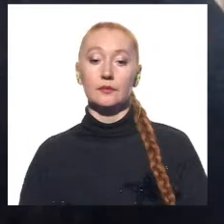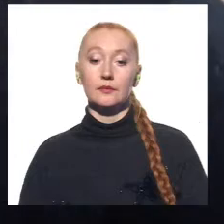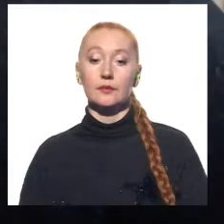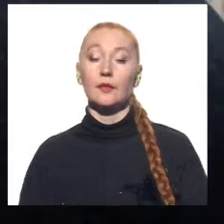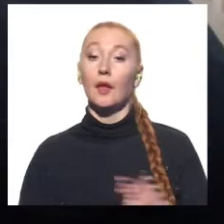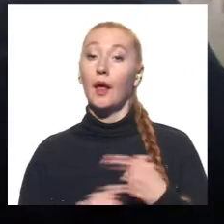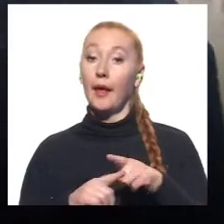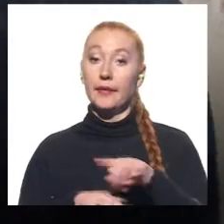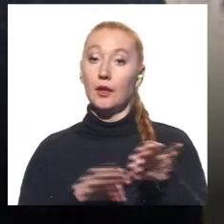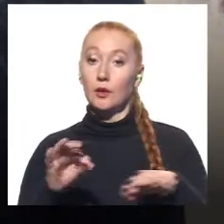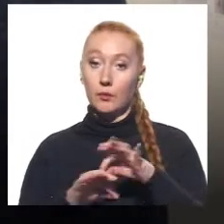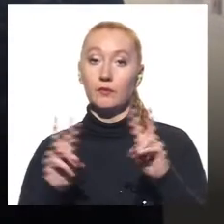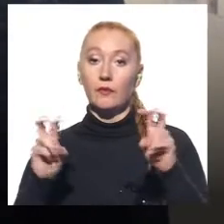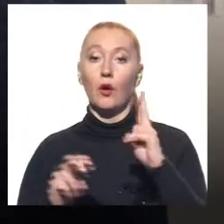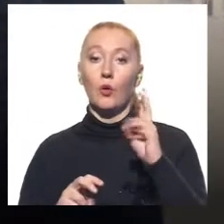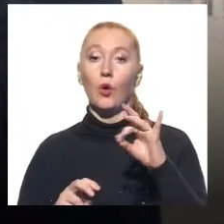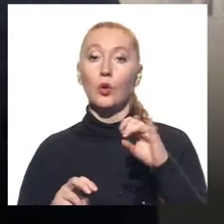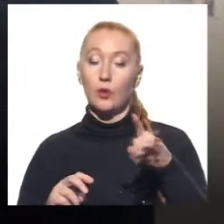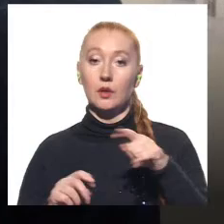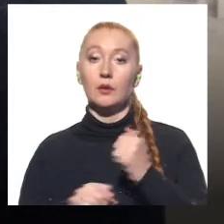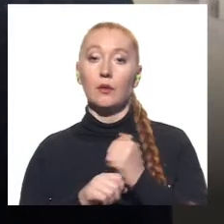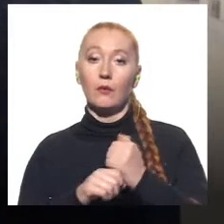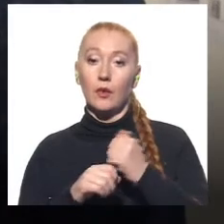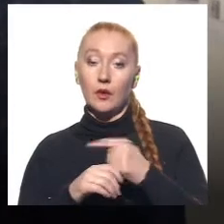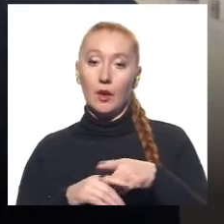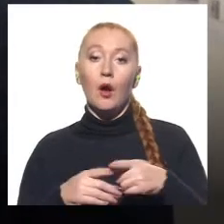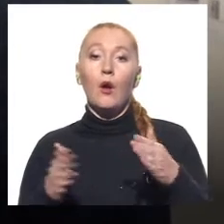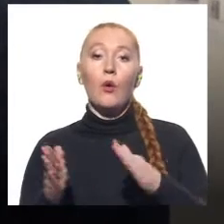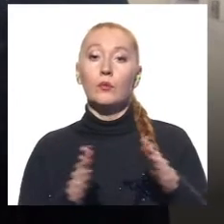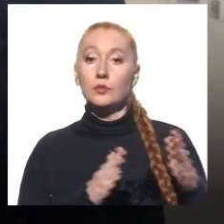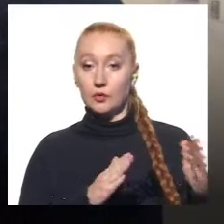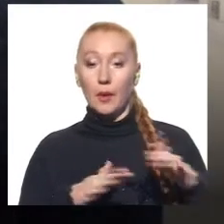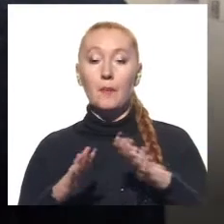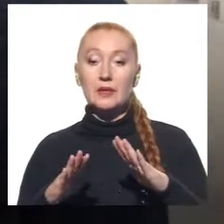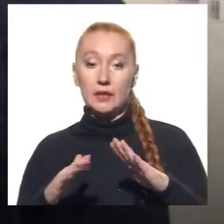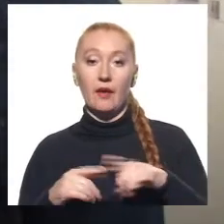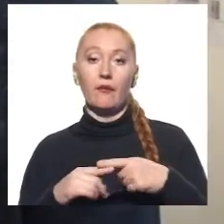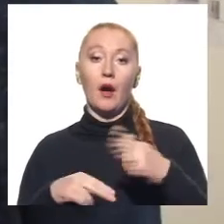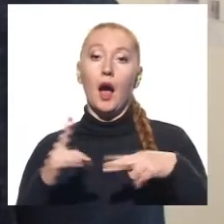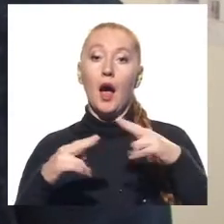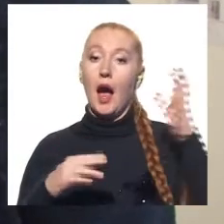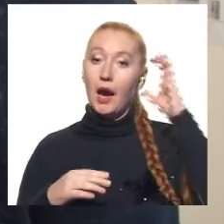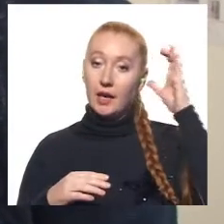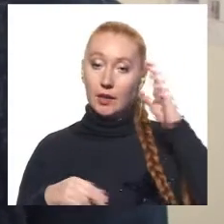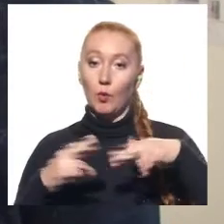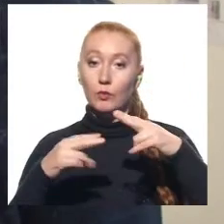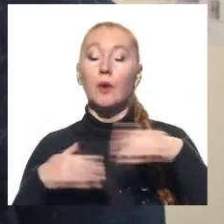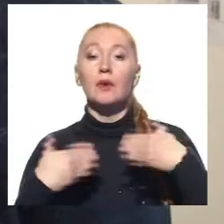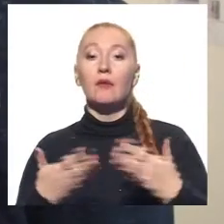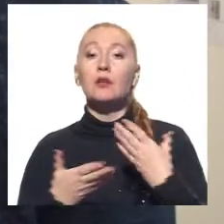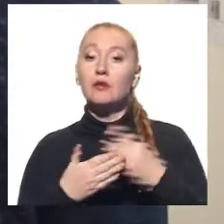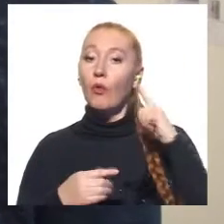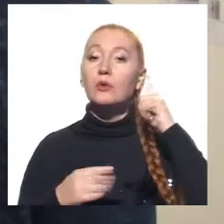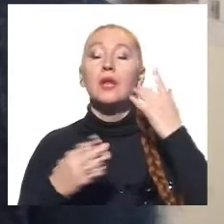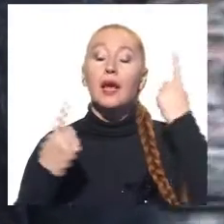Цей проєкт ми назвали «Колорит». Ми працювали над гуртожитком місцевої академії архітектури та будівництва. Пропонували свої ідеї, як можна змінити